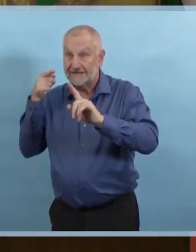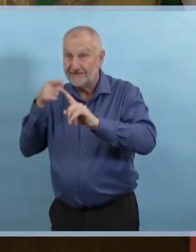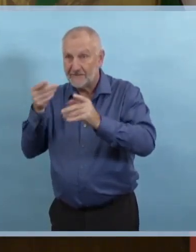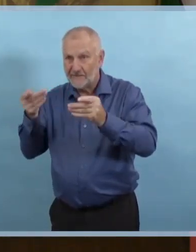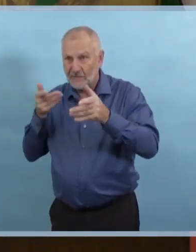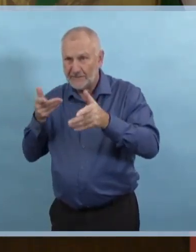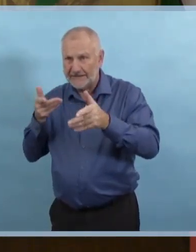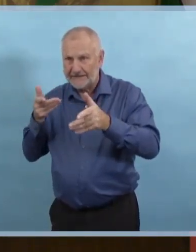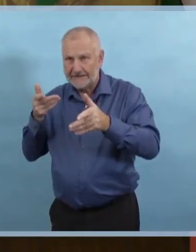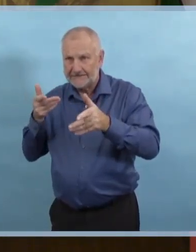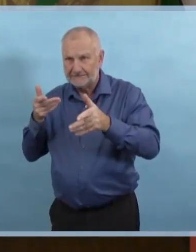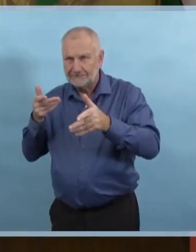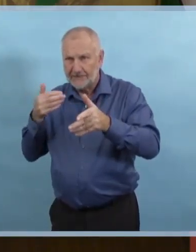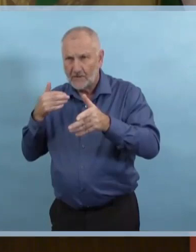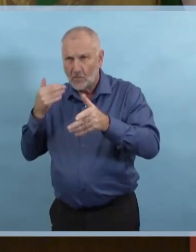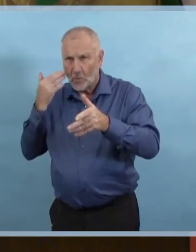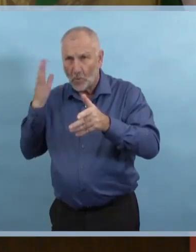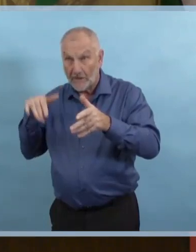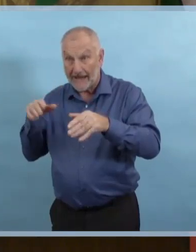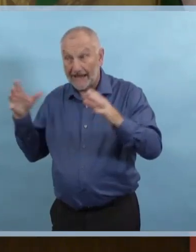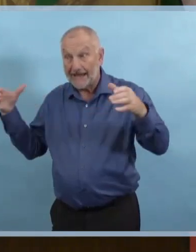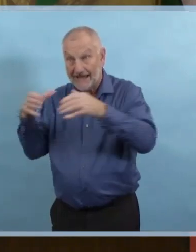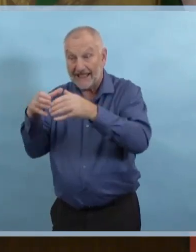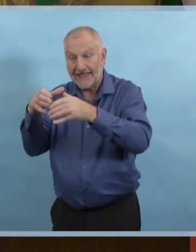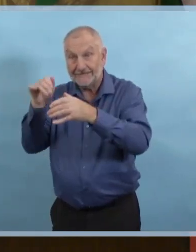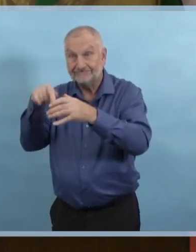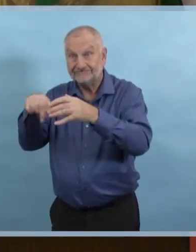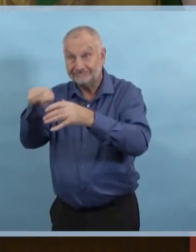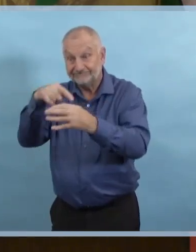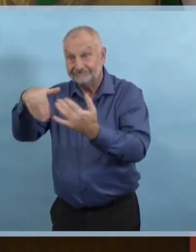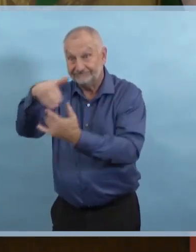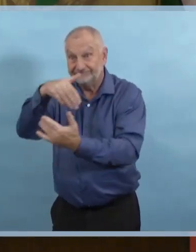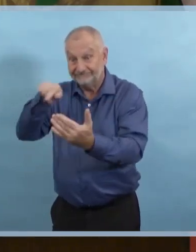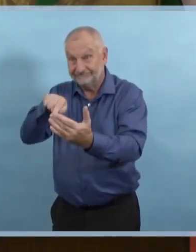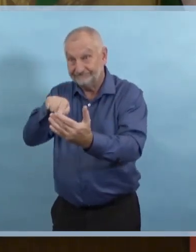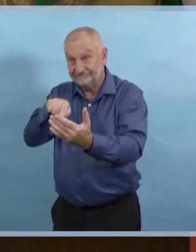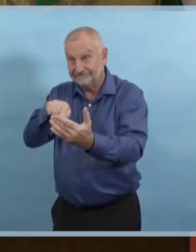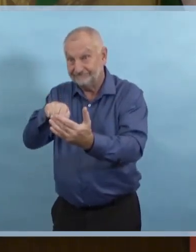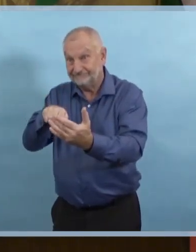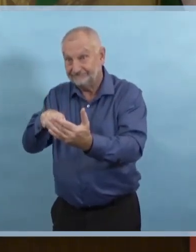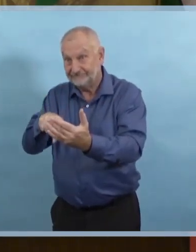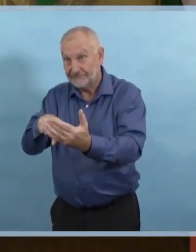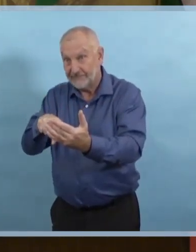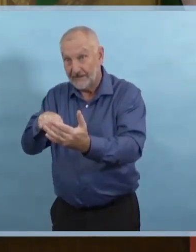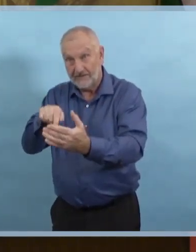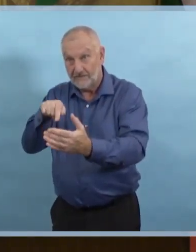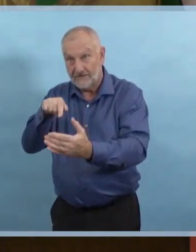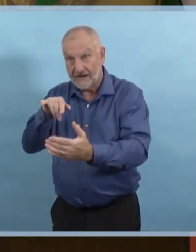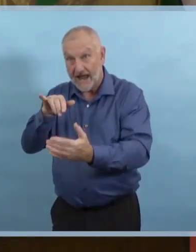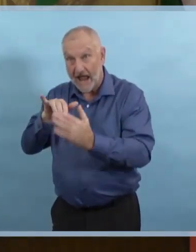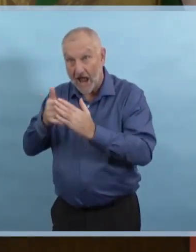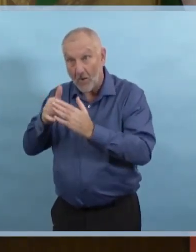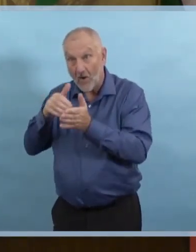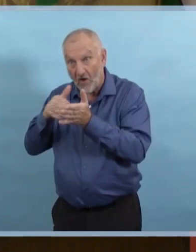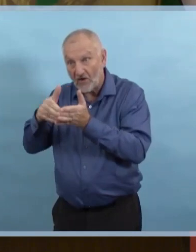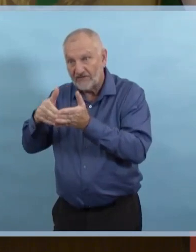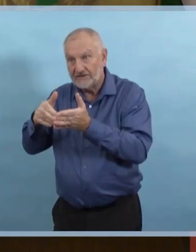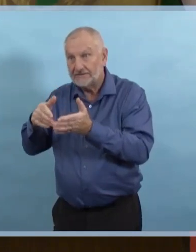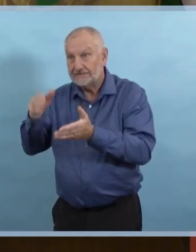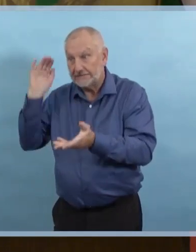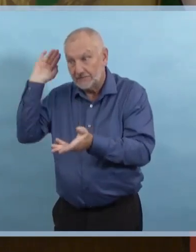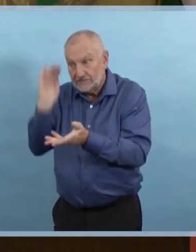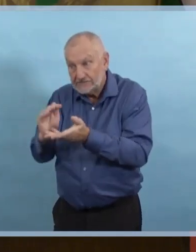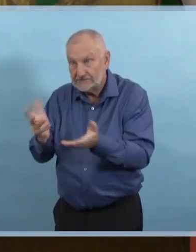le nombre de nos rassemblements à l'extérieur de la maison et nous voyons une tendance semblable. Nous l'avons vu dans le nord,